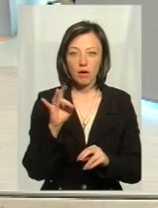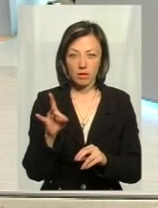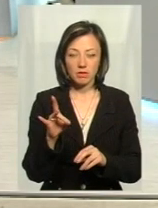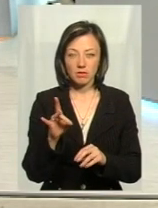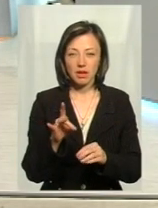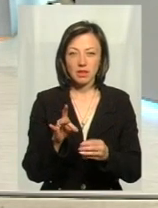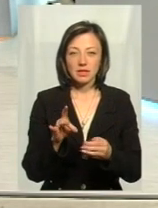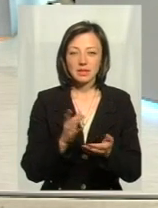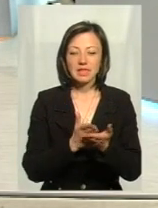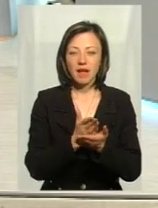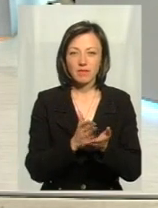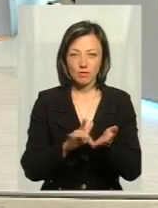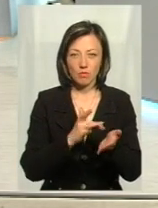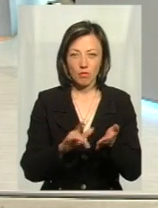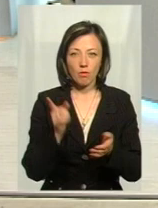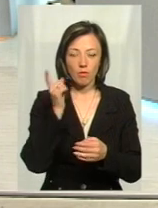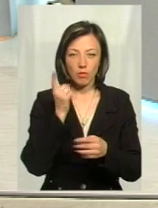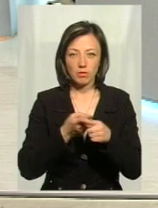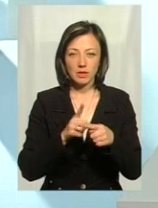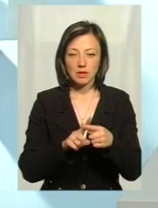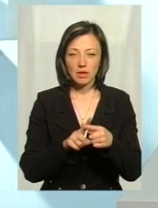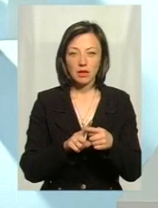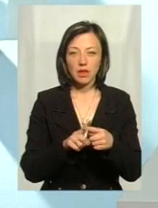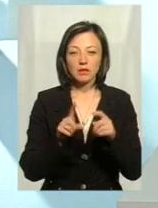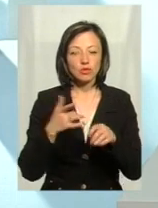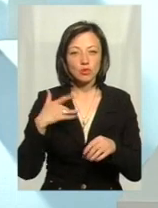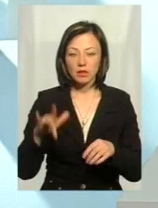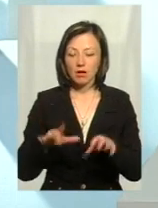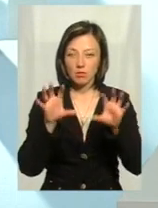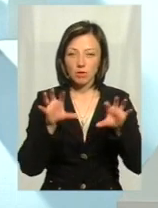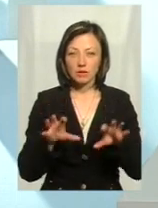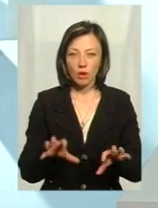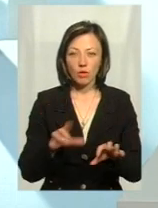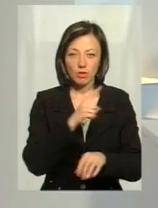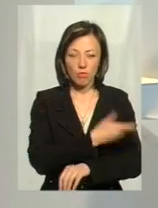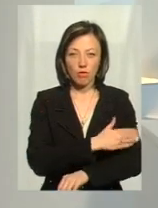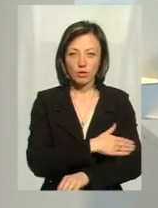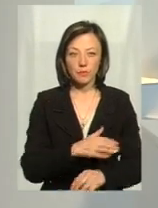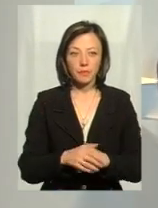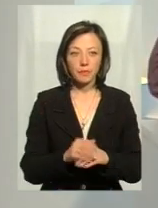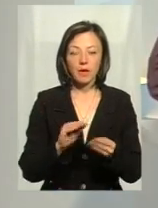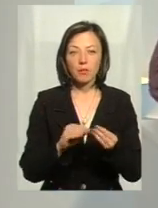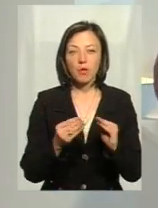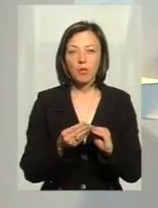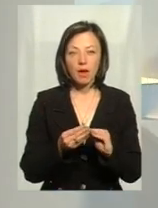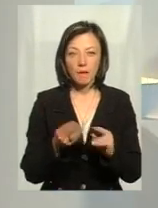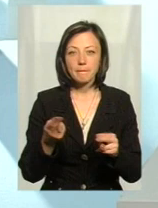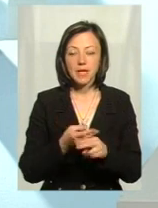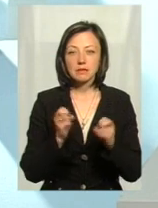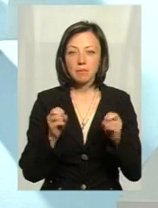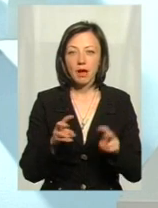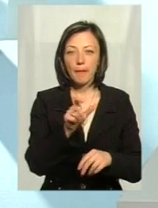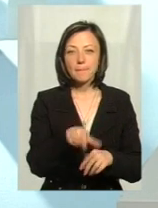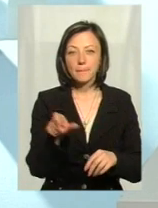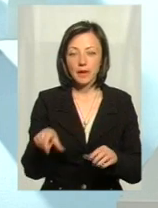зараз проводять досить жорстку позицію, але в них зовсім інші законодавства, в інспекторів А проблематика в питанні безпеки пасажирів? Безпеки,